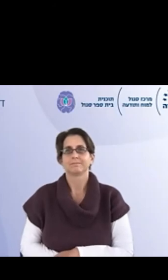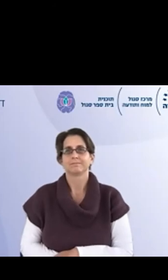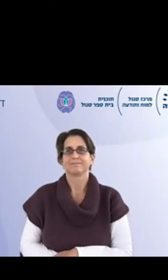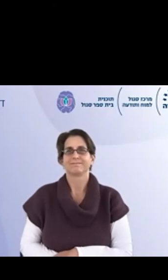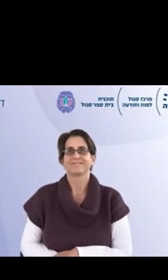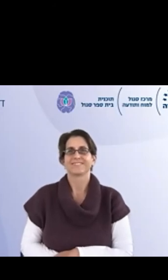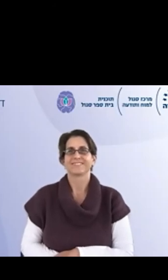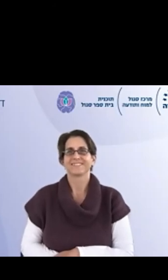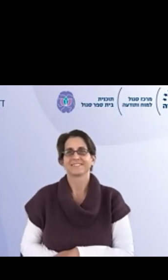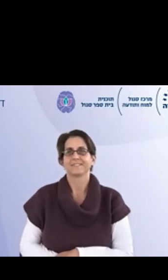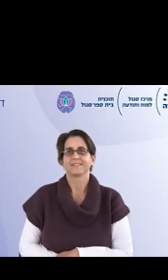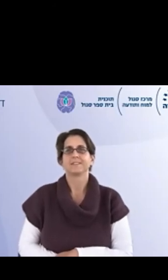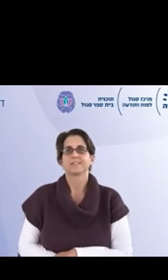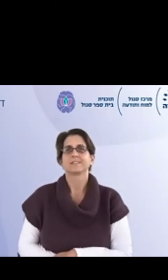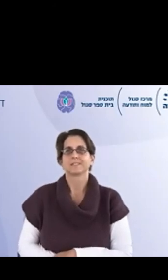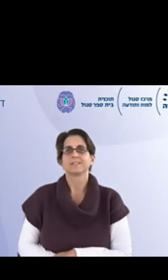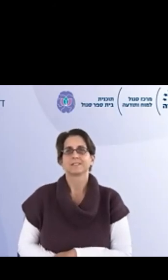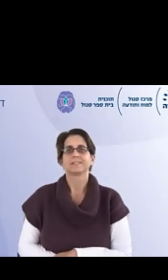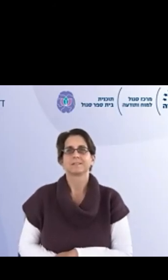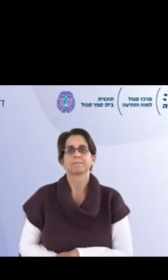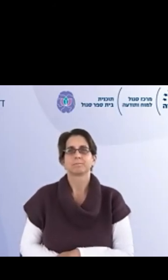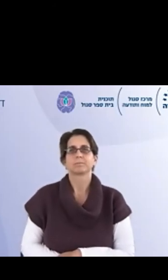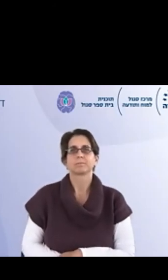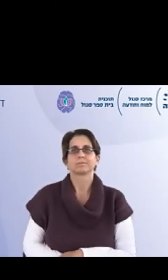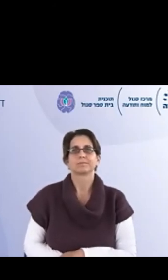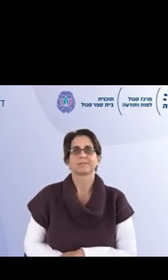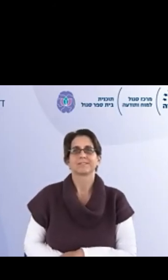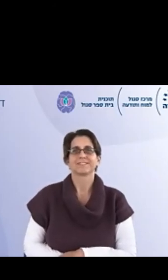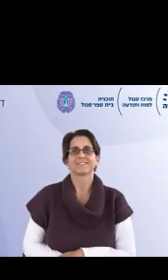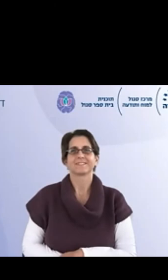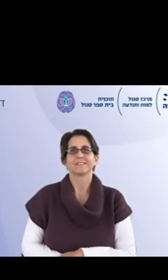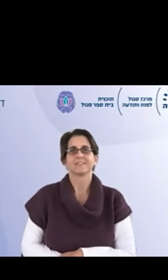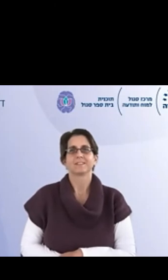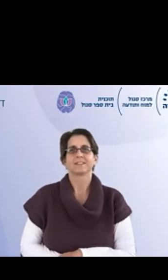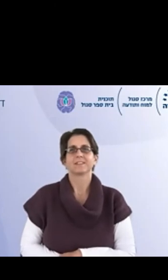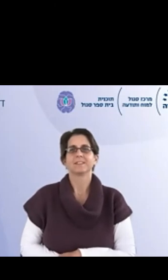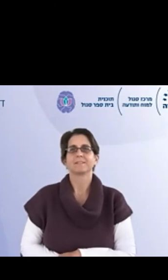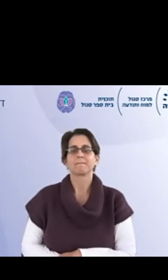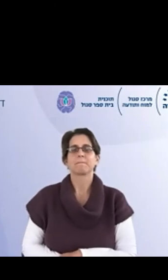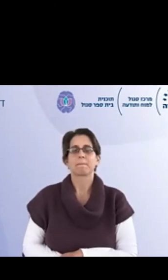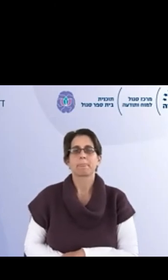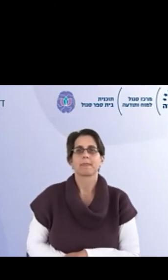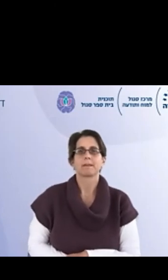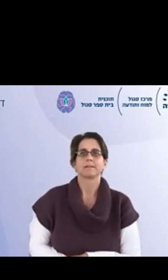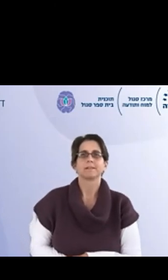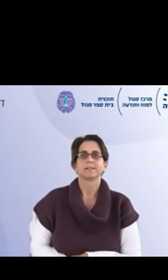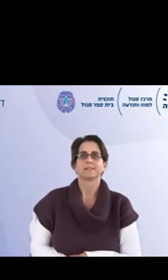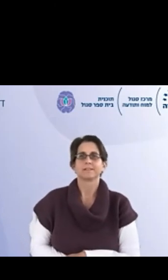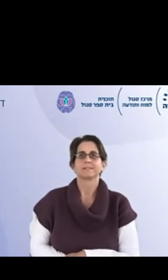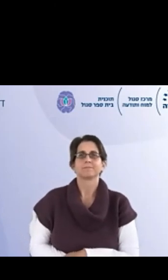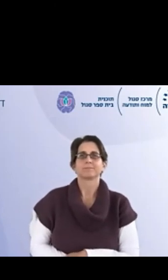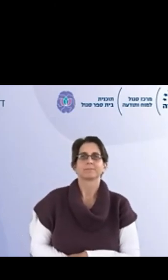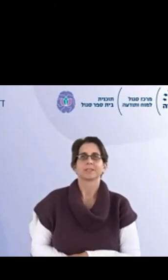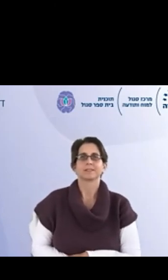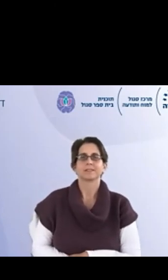יותר, איך אנחנו מסתכלים על הדברים האחרת, אנחנו נעשה אותם דברים, לא מבטרים על הסטנדרטים שלנו, אבל פחות זאת אפשר לעשות אותם, וזה האם שאפשר